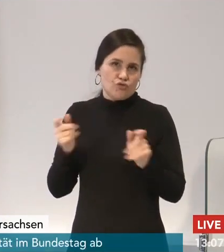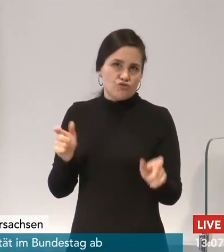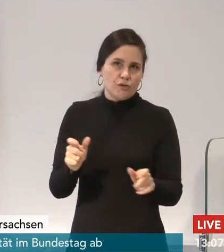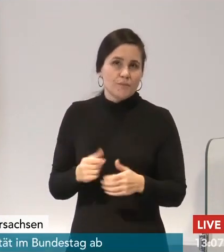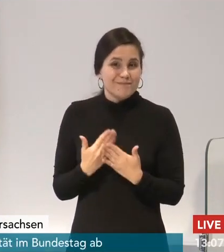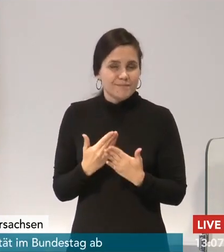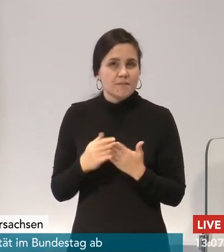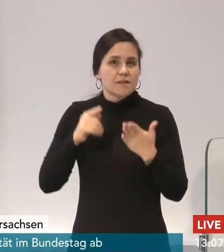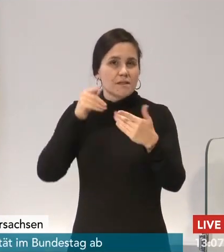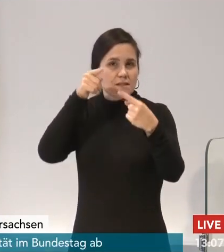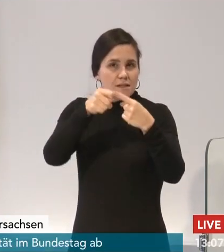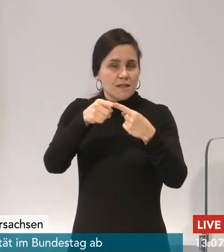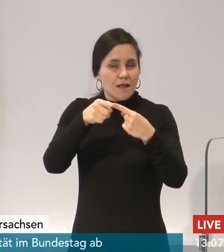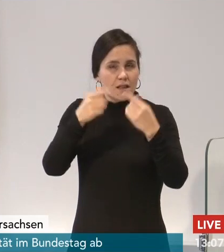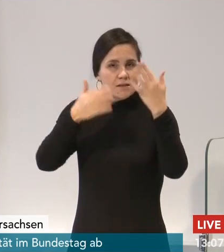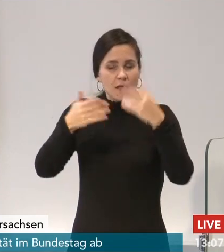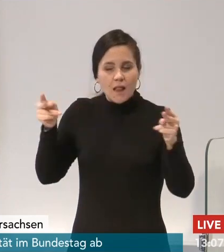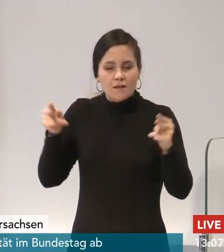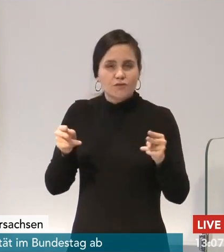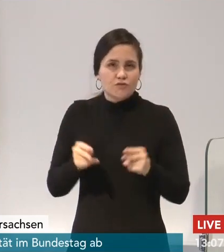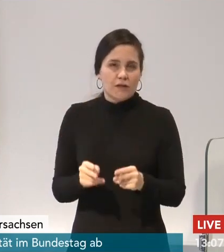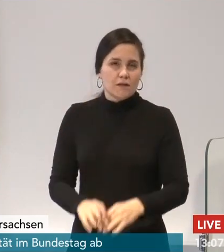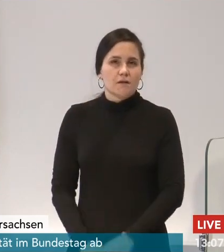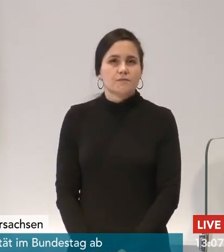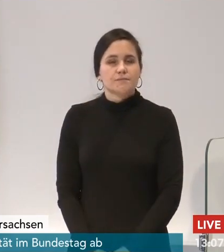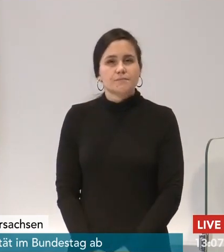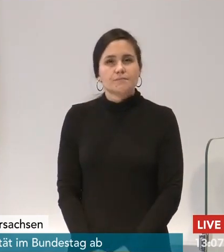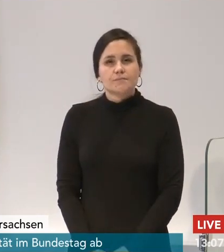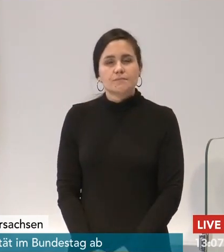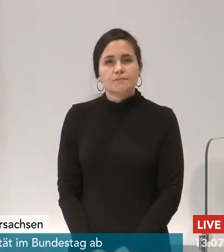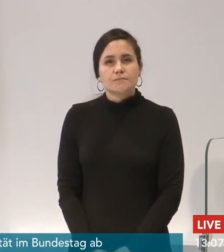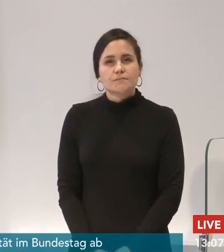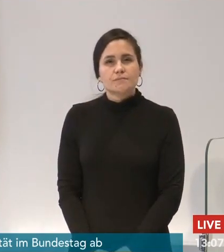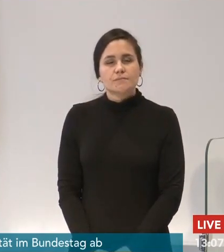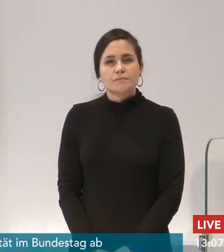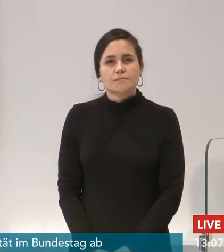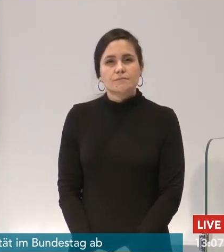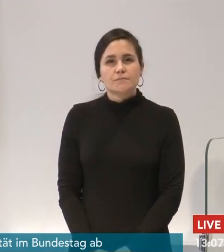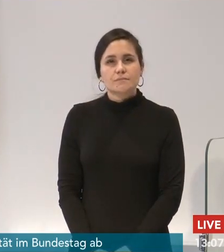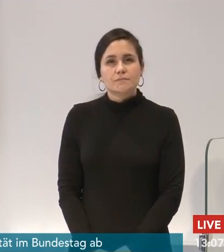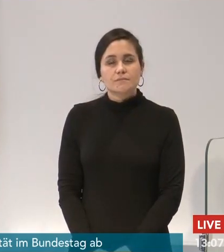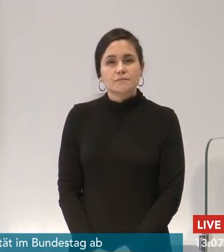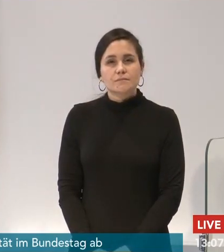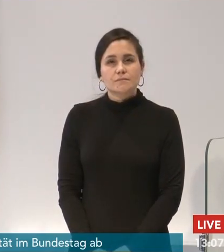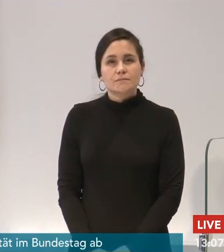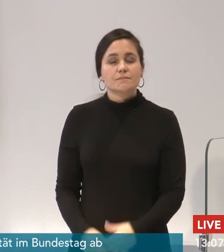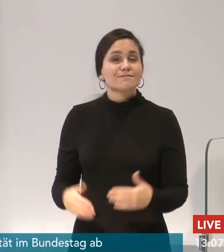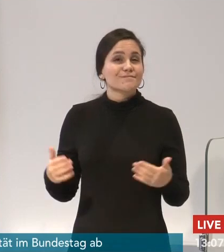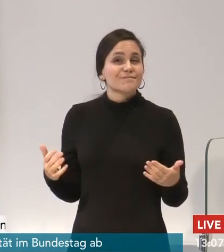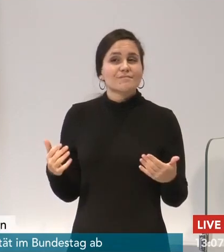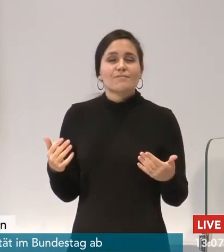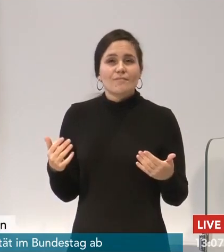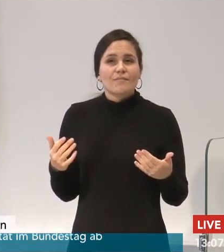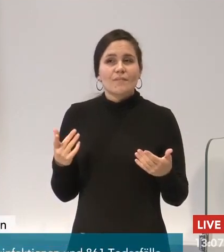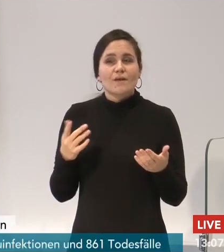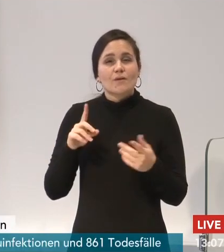Und wenn ich das ausführe und hinzufüge, dass wir eben auch ganz bewusst wesentlich schlechtere Szenarien auch mit